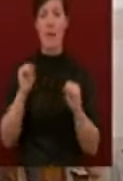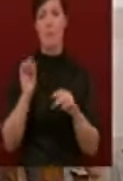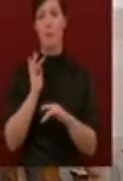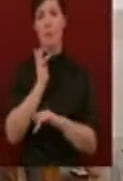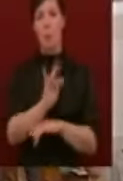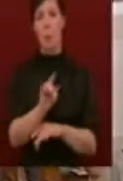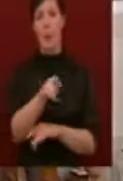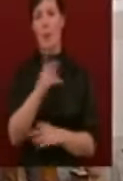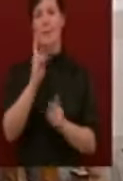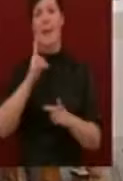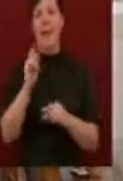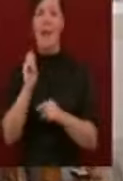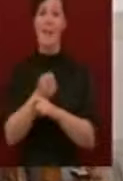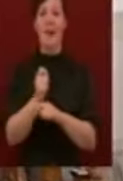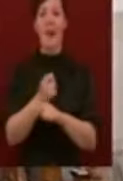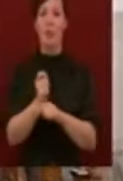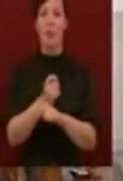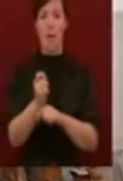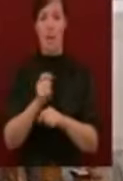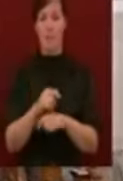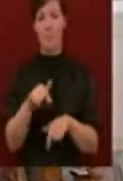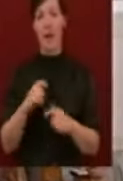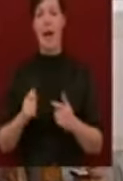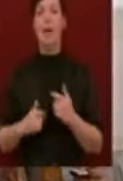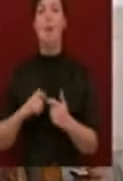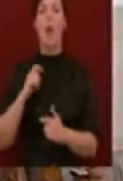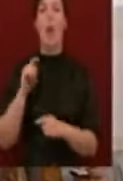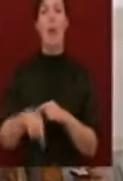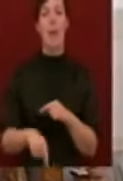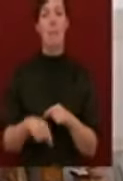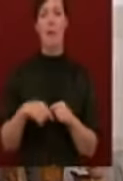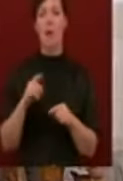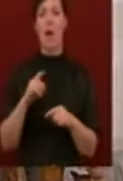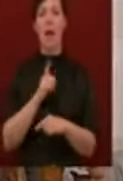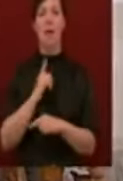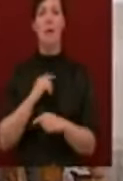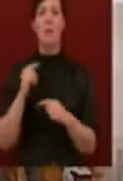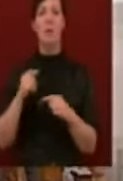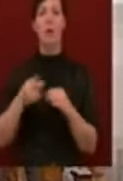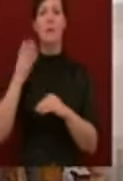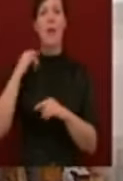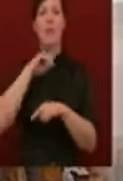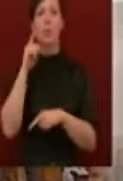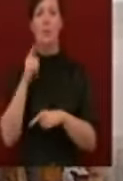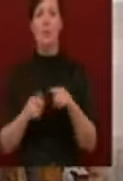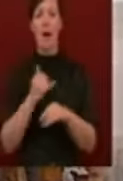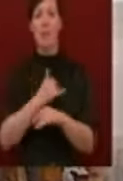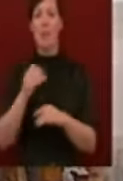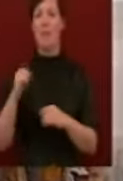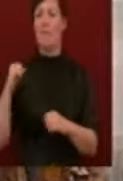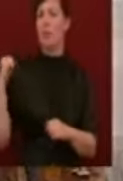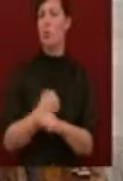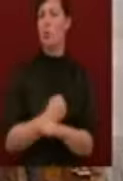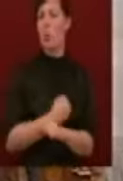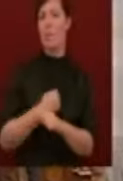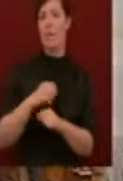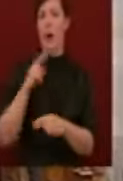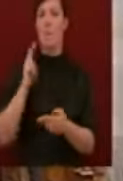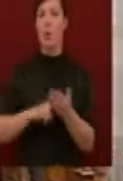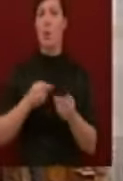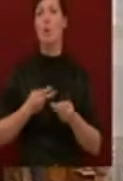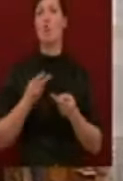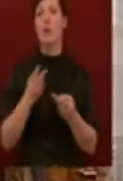Ezzel a lépéssel egyébként nem csak az elmúlt másfél év egyik legdurvább jogsértésére szeretnénk felhívni a figyelmet,